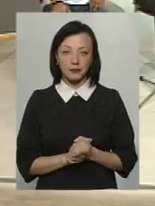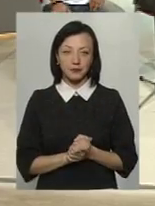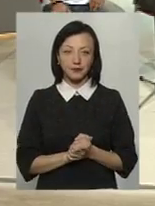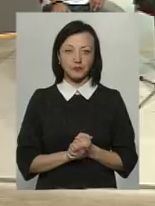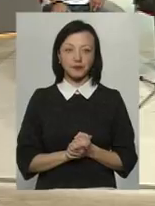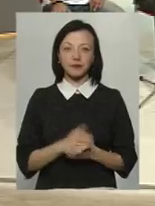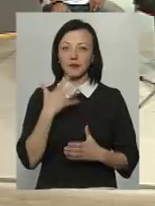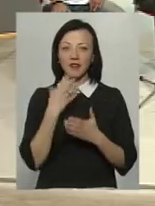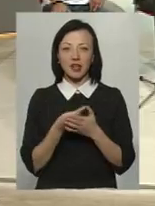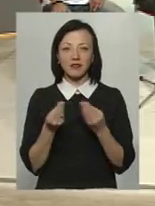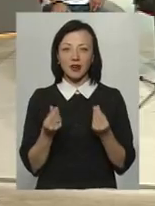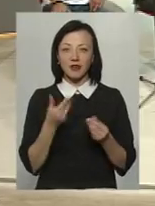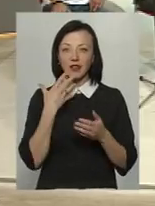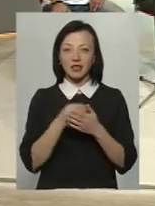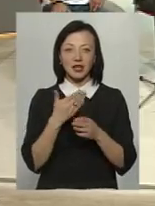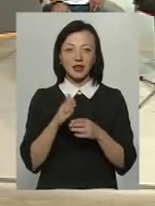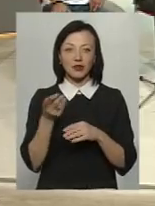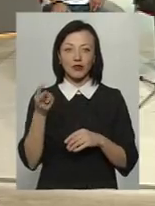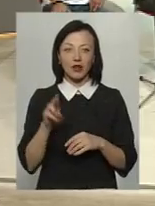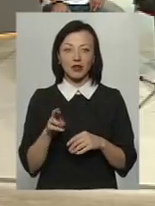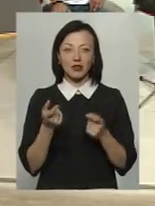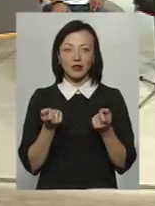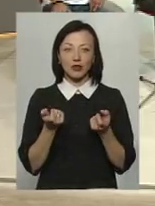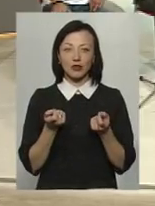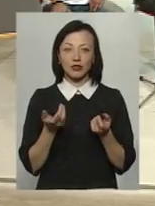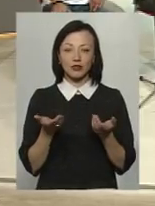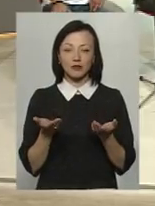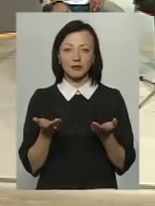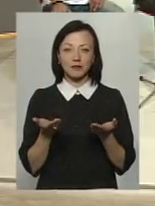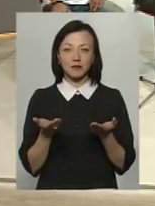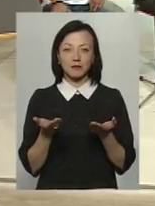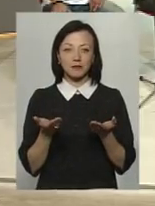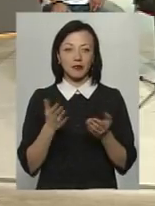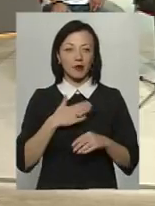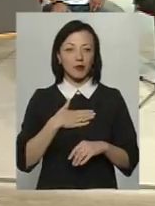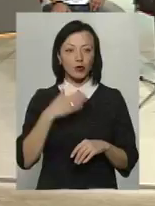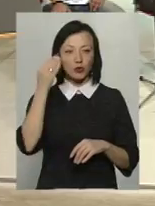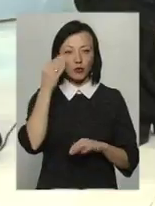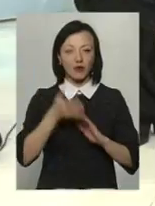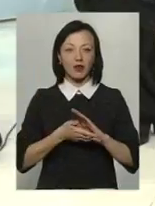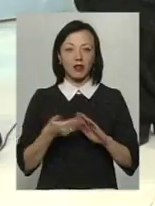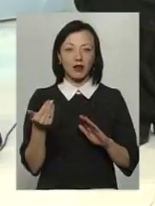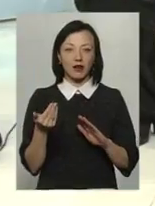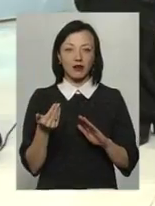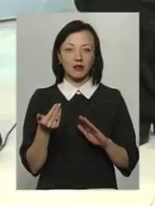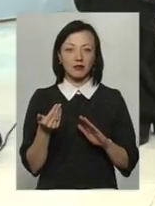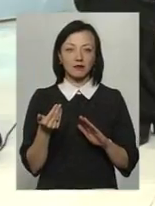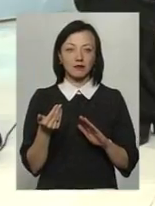власна валюта, власне кредитування тут вже трошки, як на мене, викликає